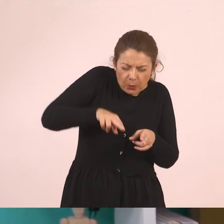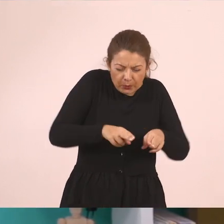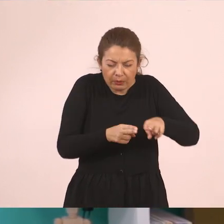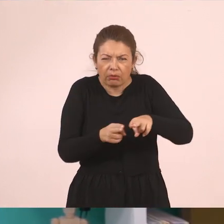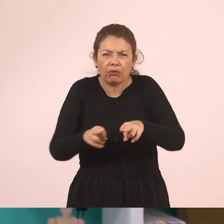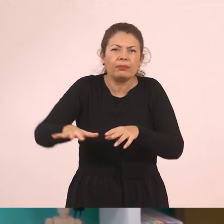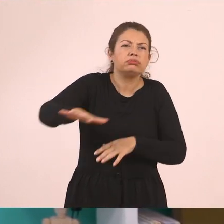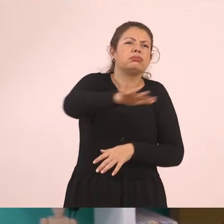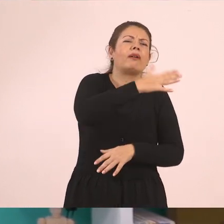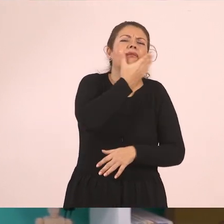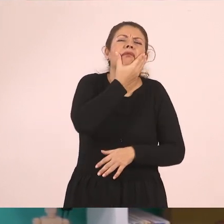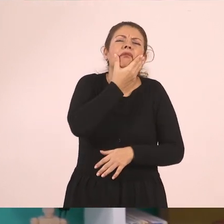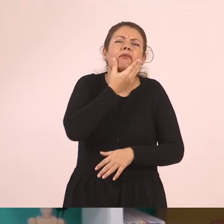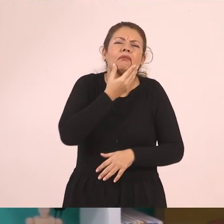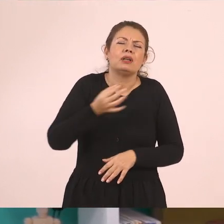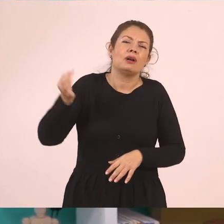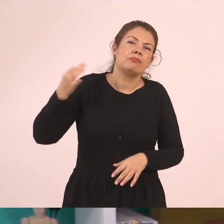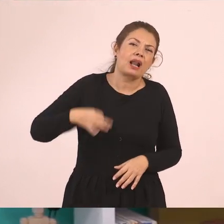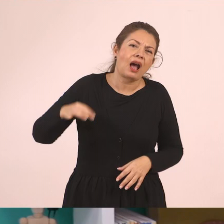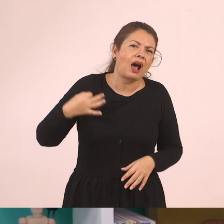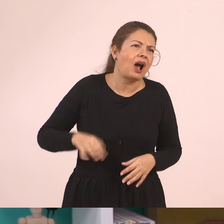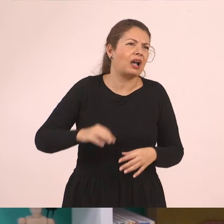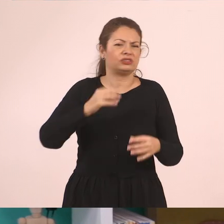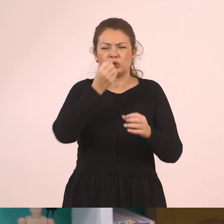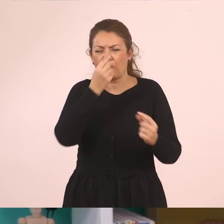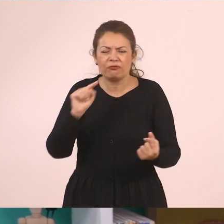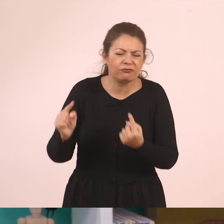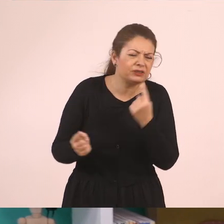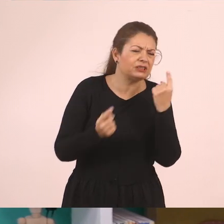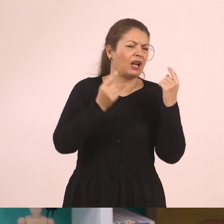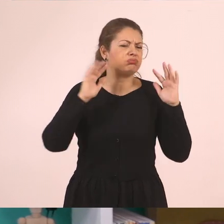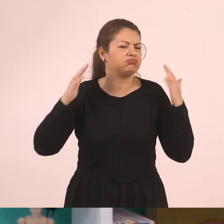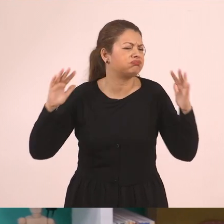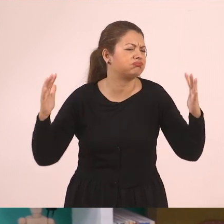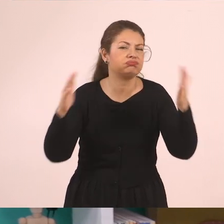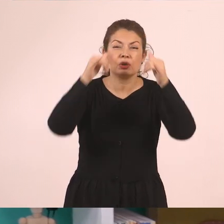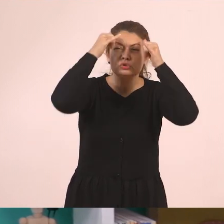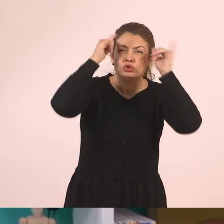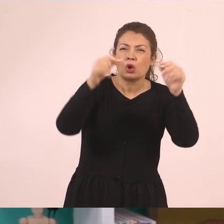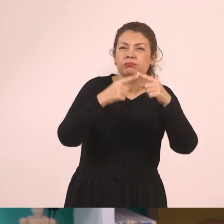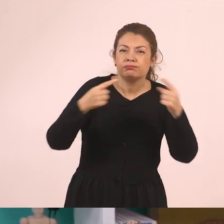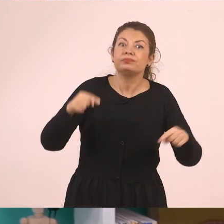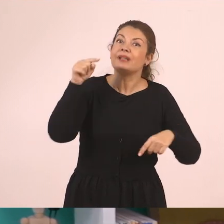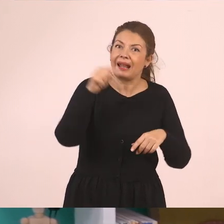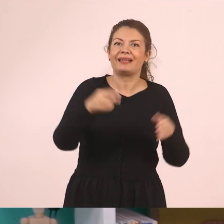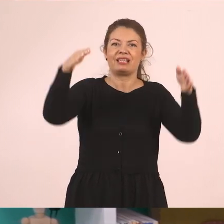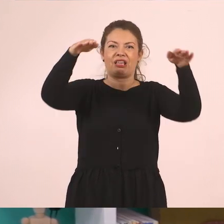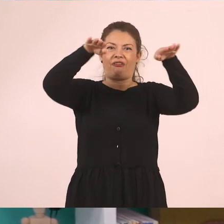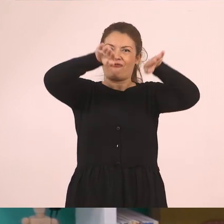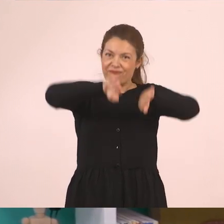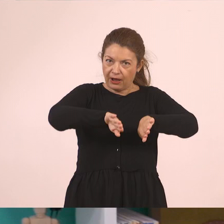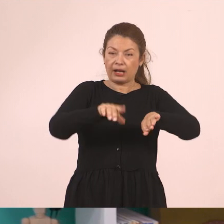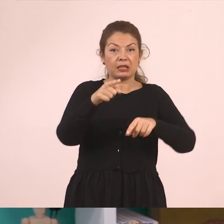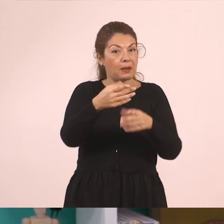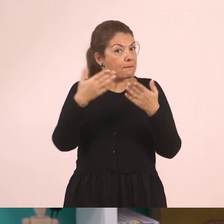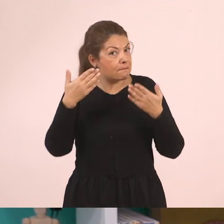υπέροχο έτσι τοπίο με πράσινο, με υπέροχα φυτά και ζώα, εκεί δημιουργείται το φαράγγι. Μπορεί να